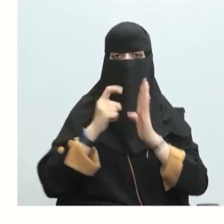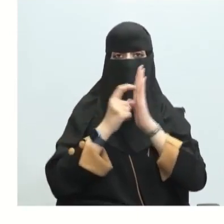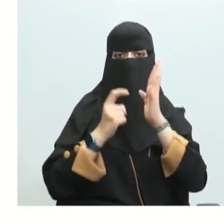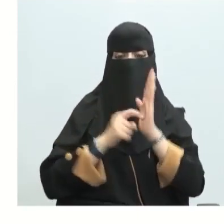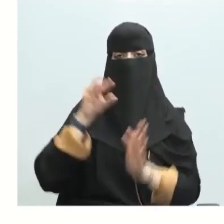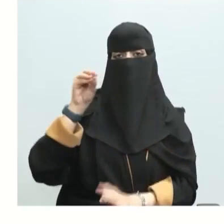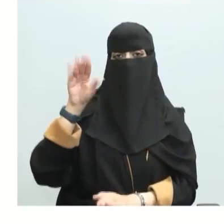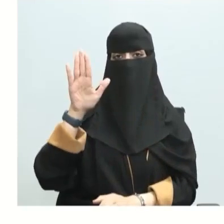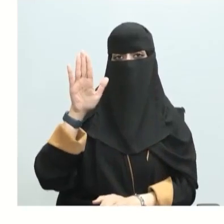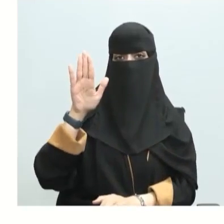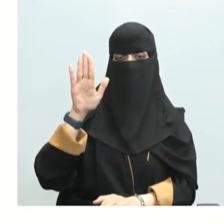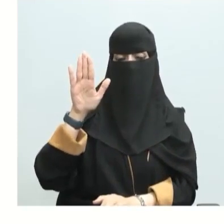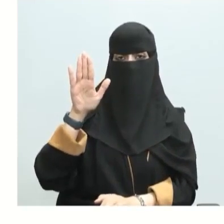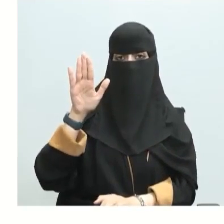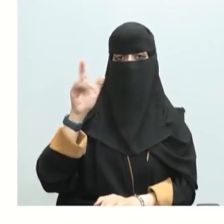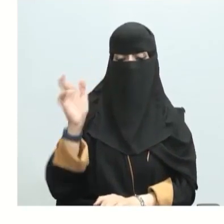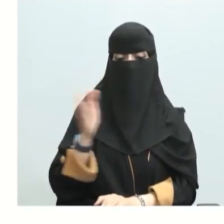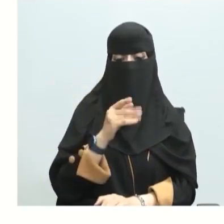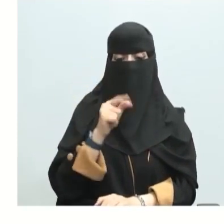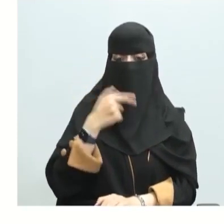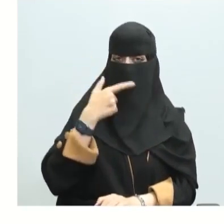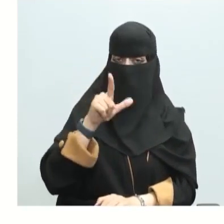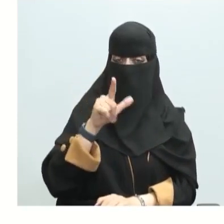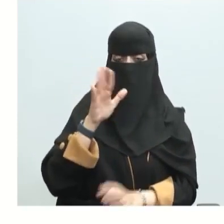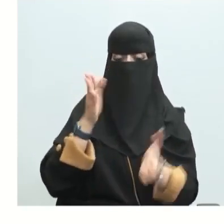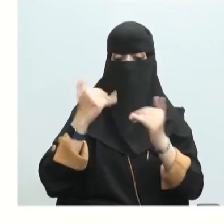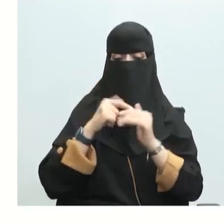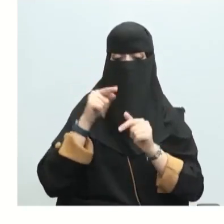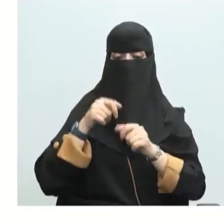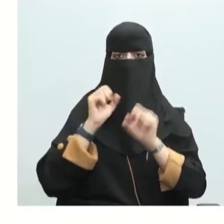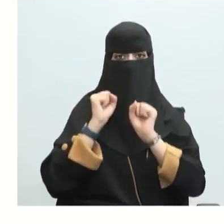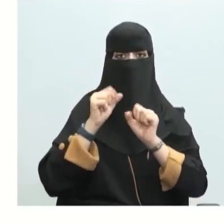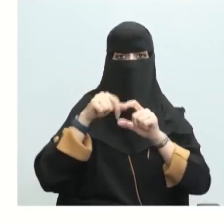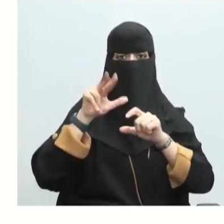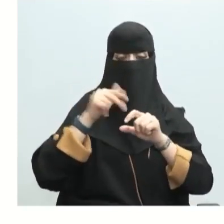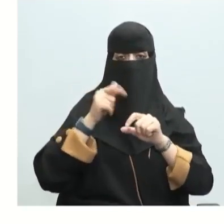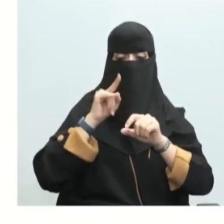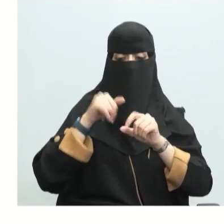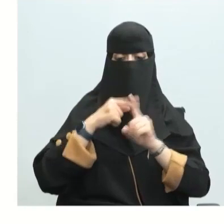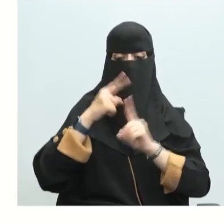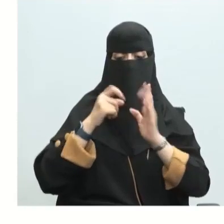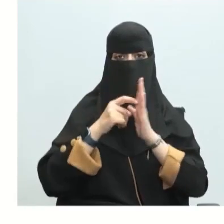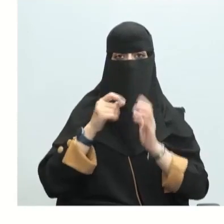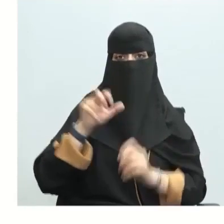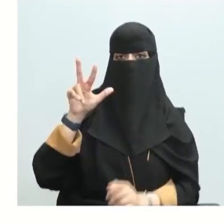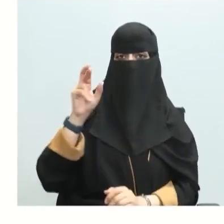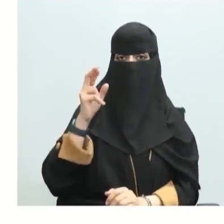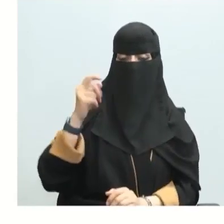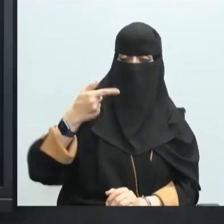القياسية باستعمال قانون هس أيضاً هنا صحيح تعدل صلابة الحالة القياسية للزئبق